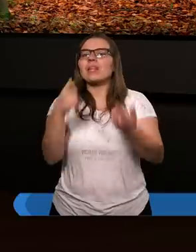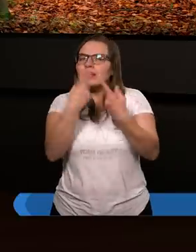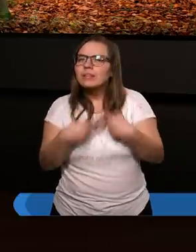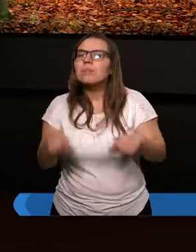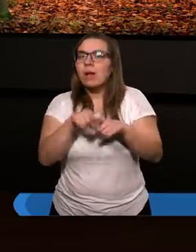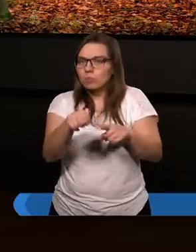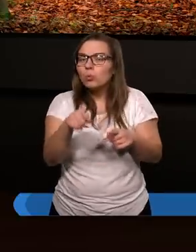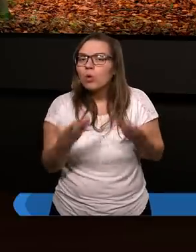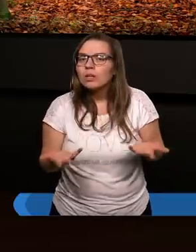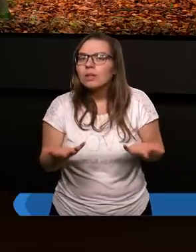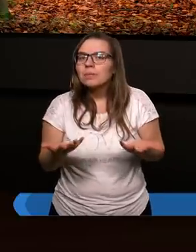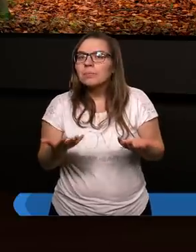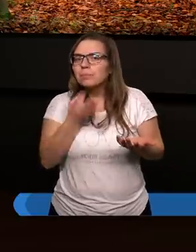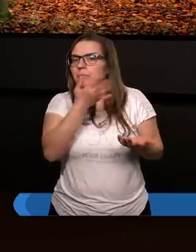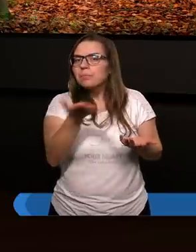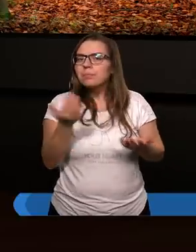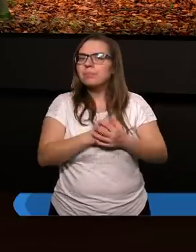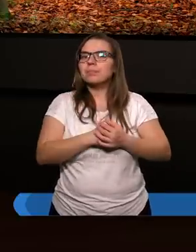Spełniło się ono? Nie.